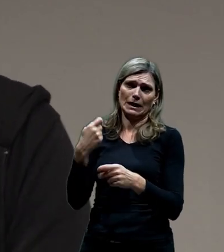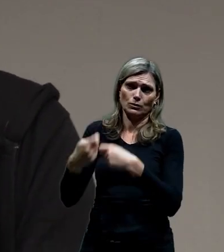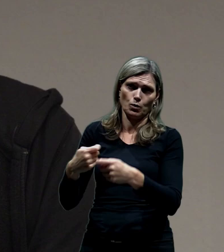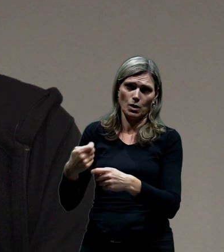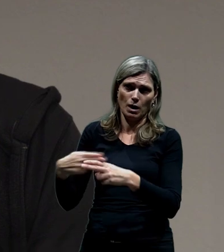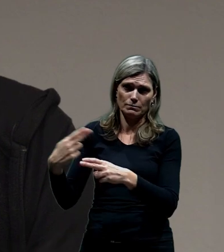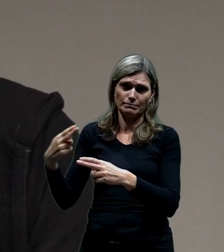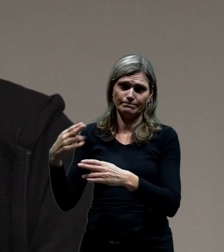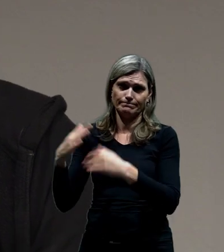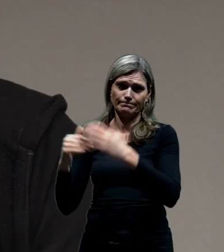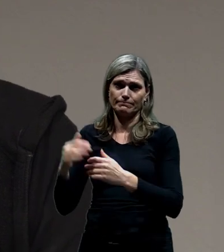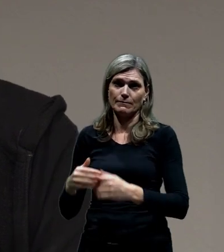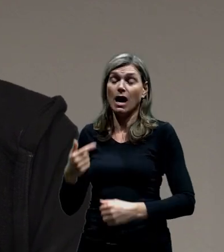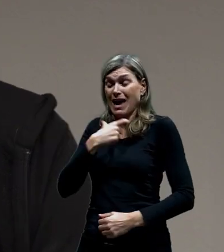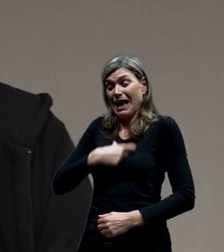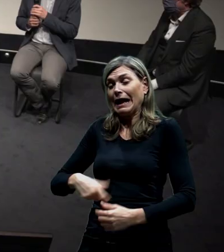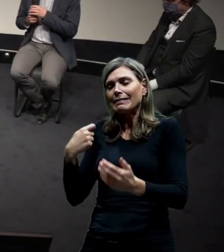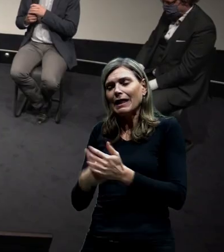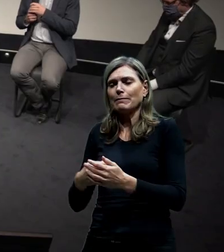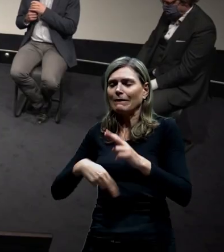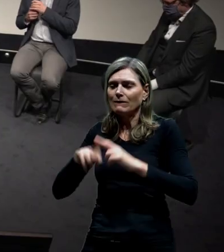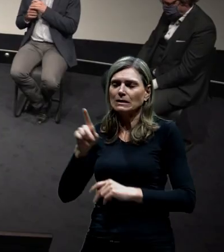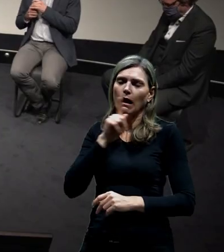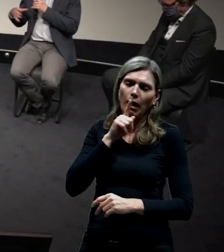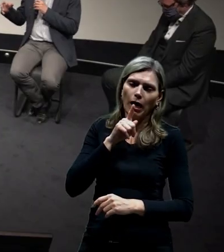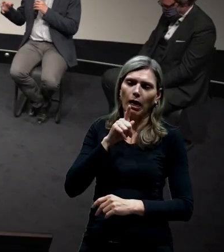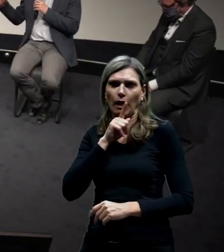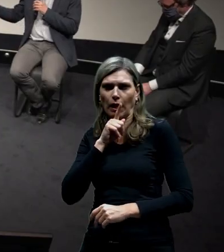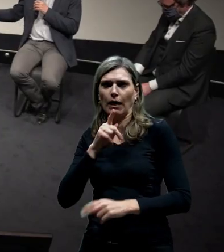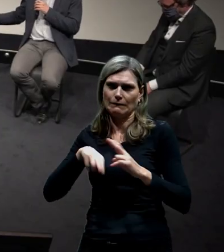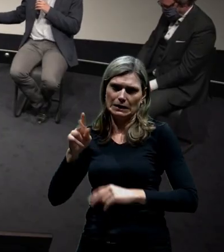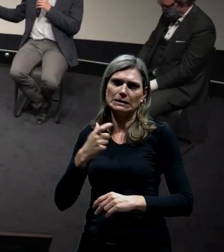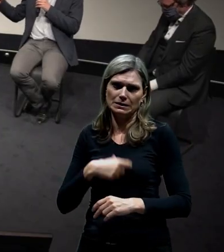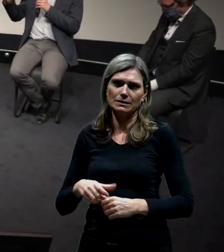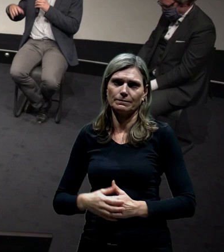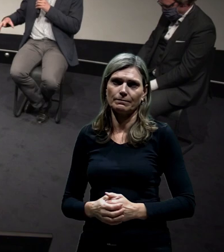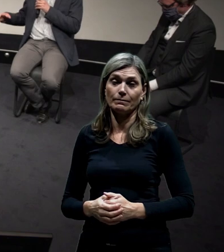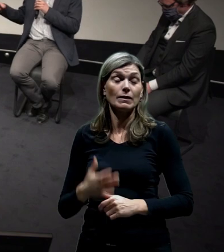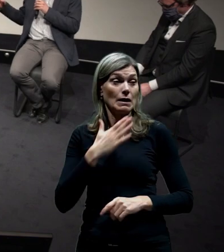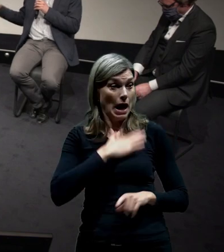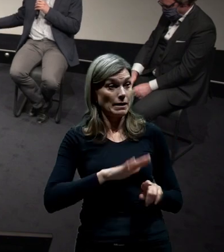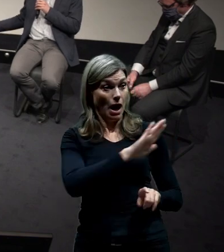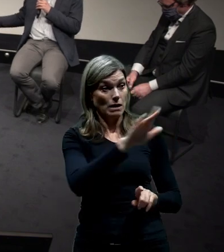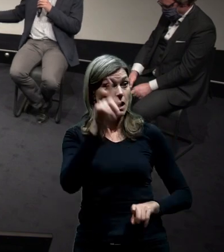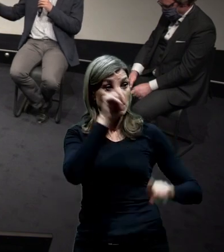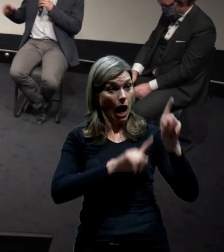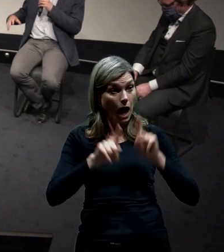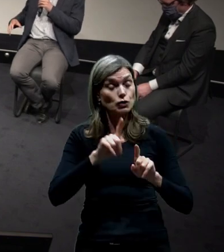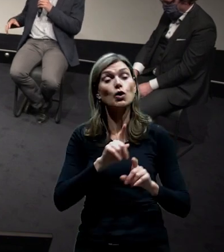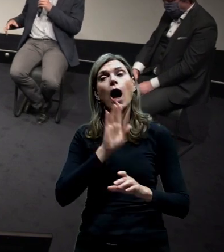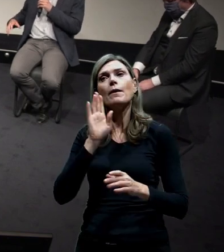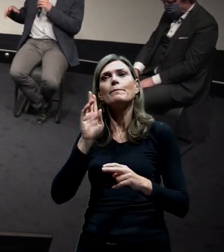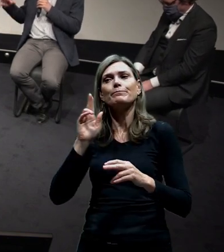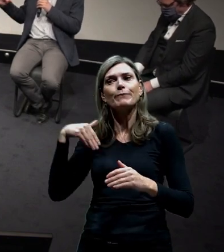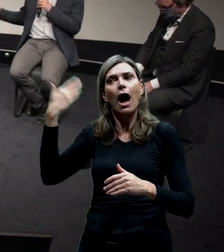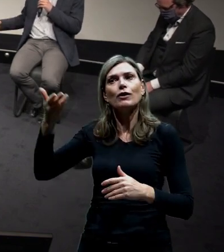člověk, který pochybuje o těch věcech. Pan Šajno, vás chci doplnit? Já budu určitě rád, když i tyhle názory budou pak padat v té pracovní